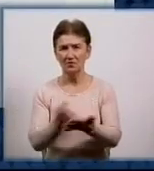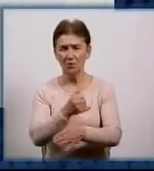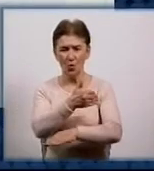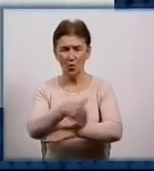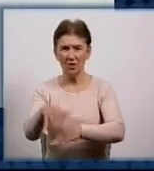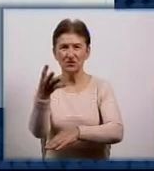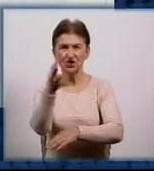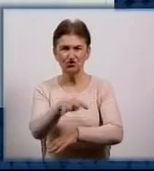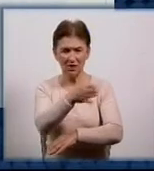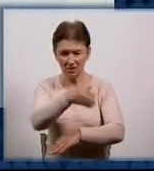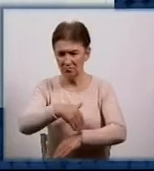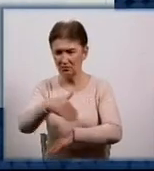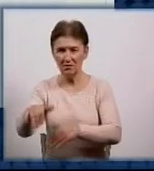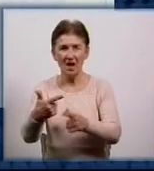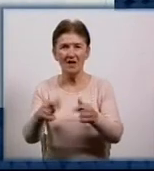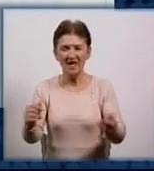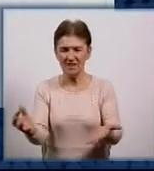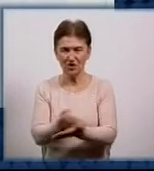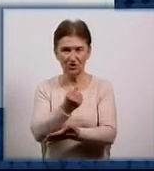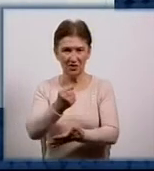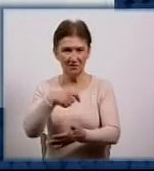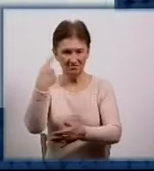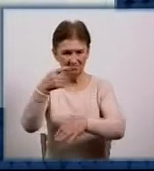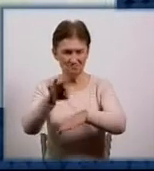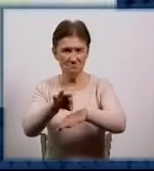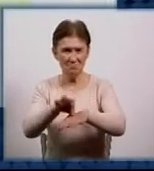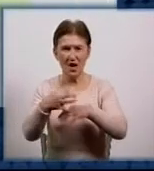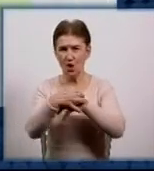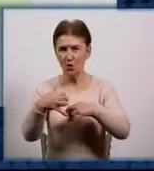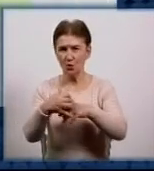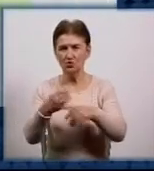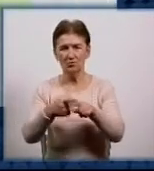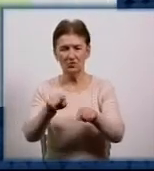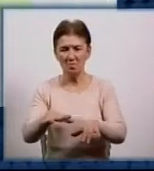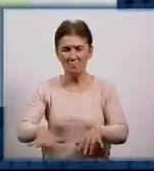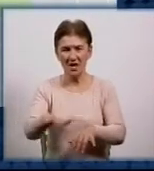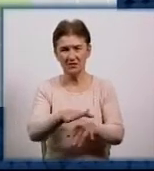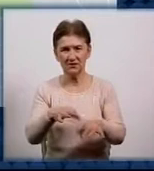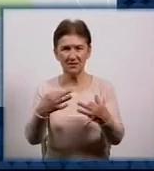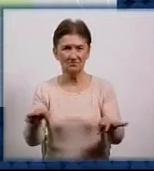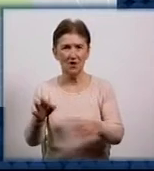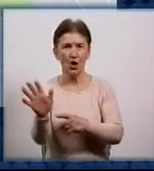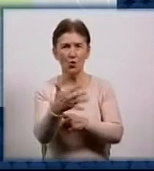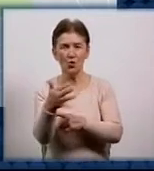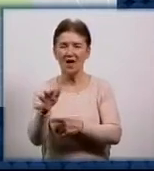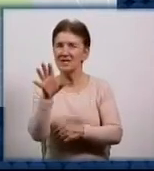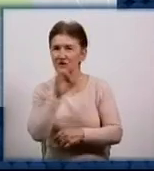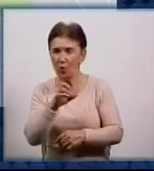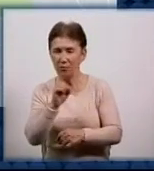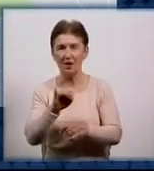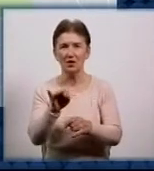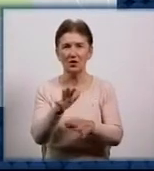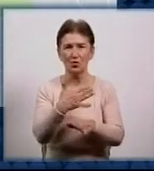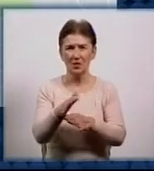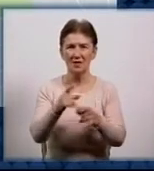будинку, де вивели хвору тварину. На території цієї зони заборонили проводити виставки, виводити собак, а також вивозити за її межі